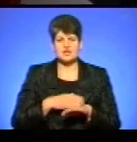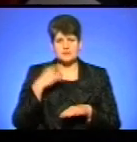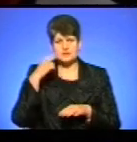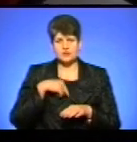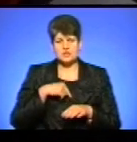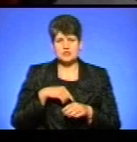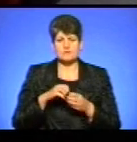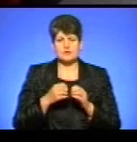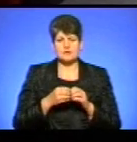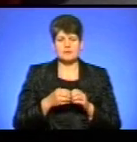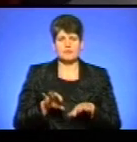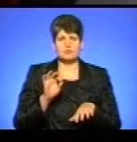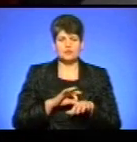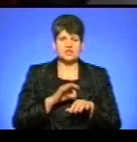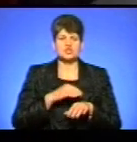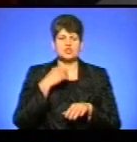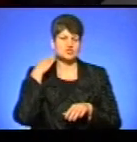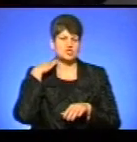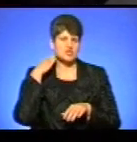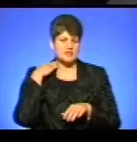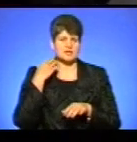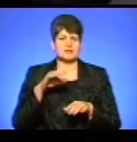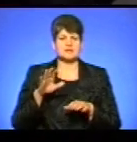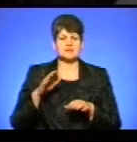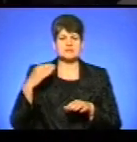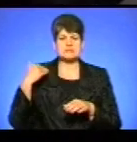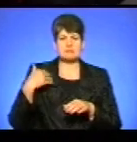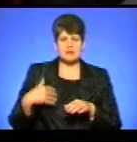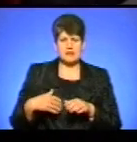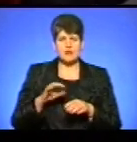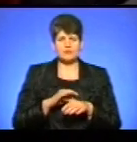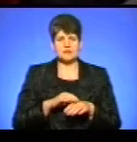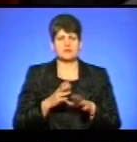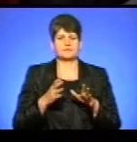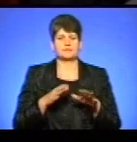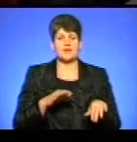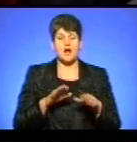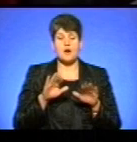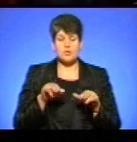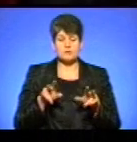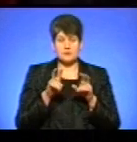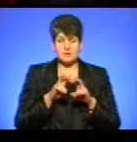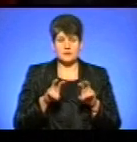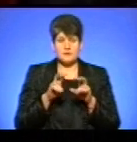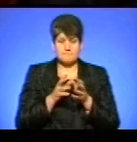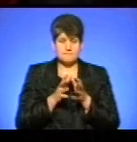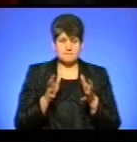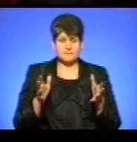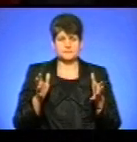Тут звертаються білі уши, спині, нозі. Але потім, при більш докладному